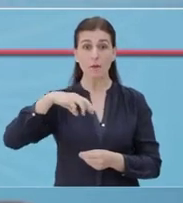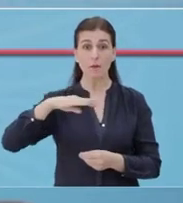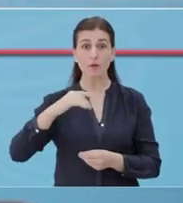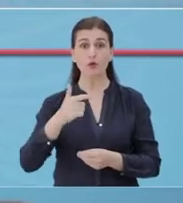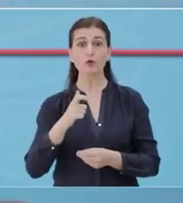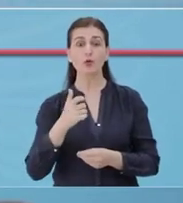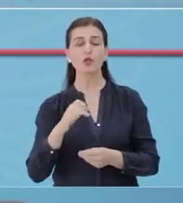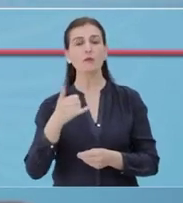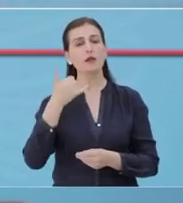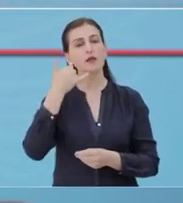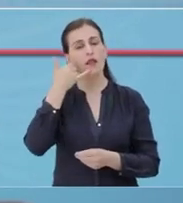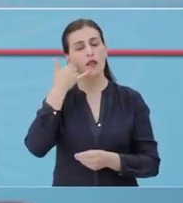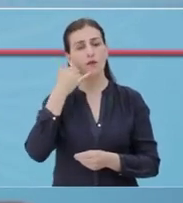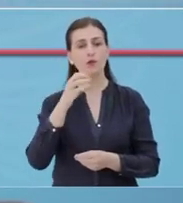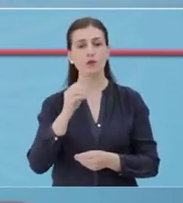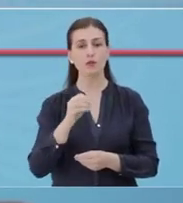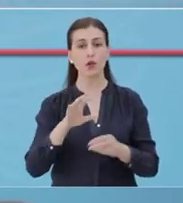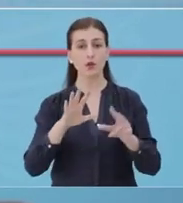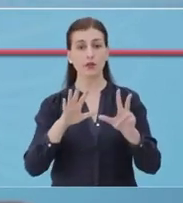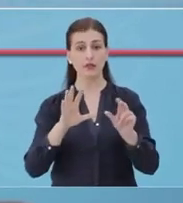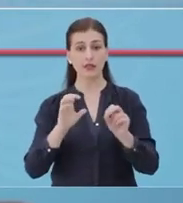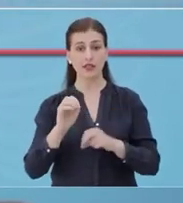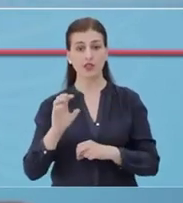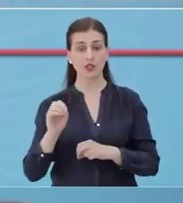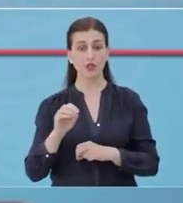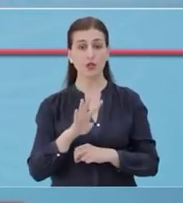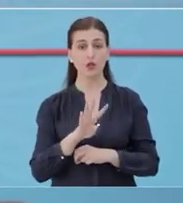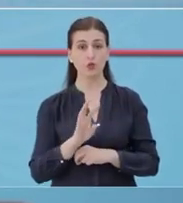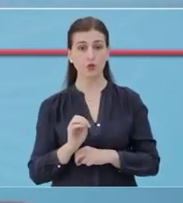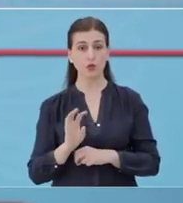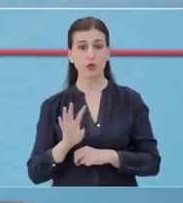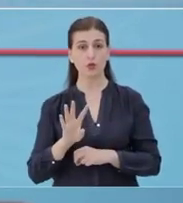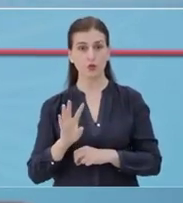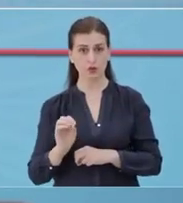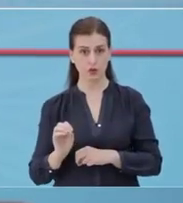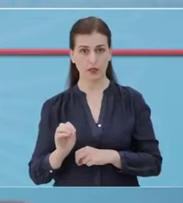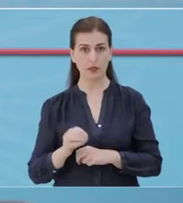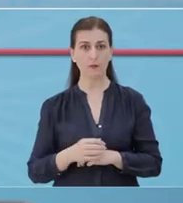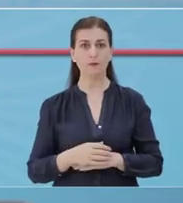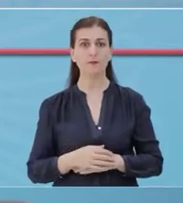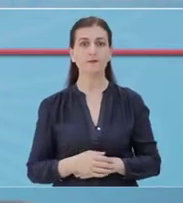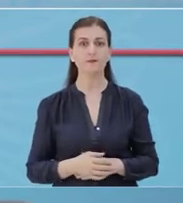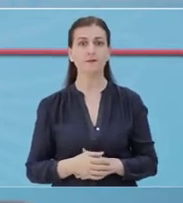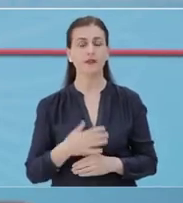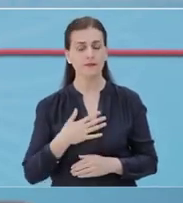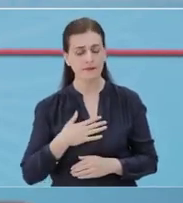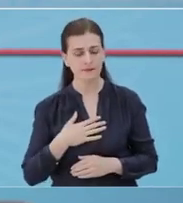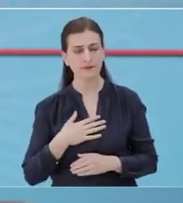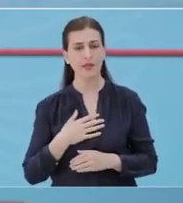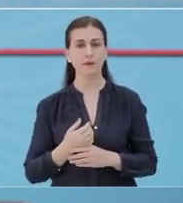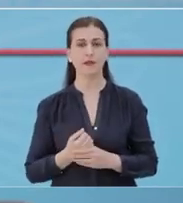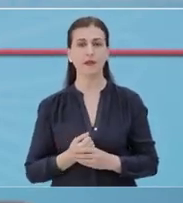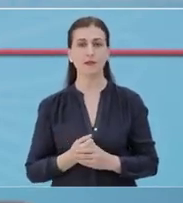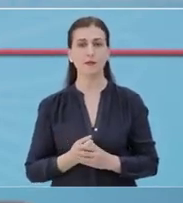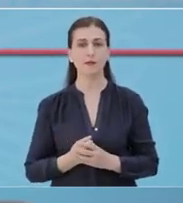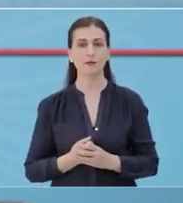barma të rimvursushme, vazhdojnë të telefononi në numrin 0800 20 20. Falimderit.